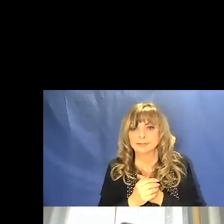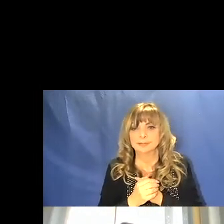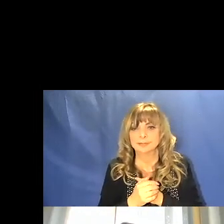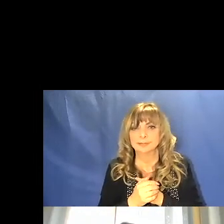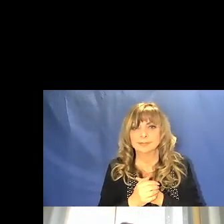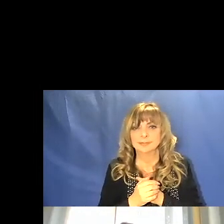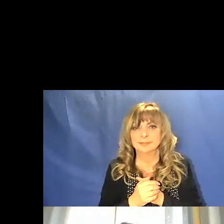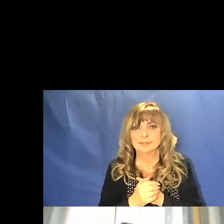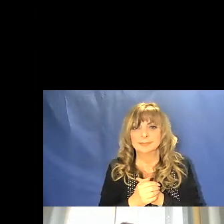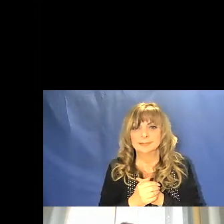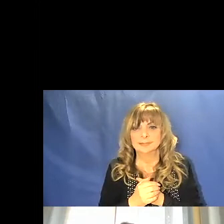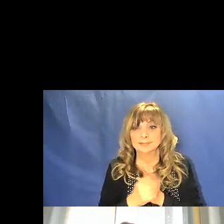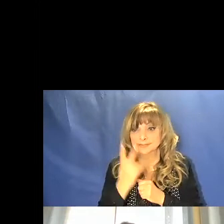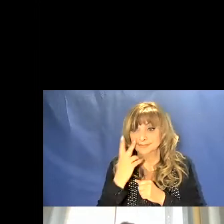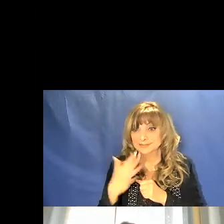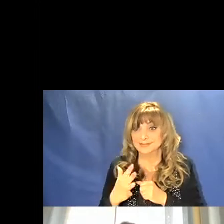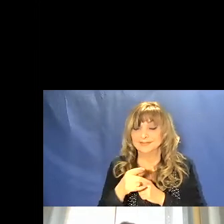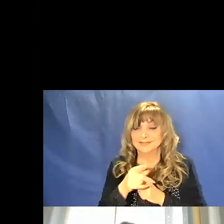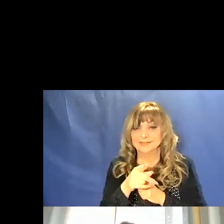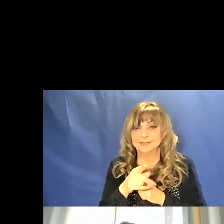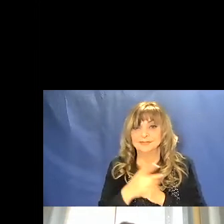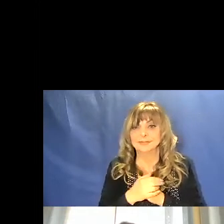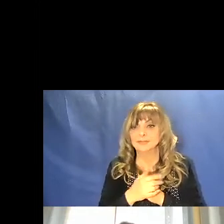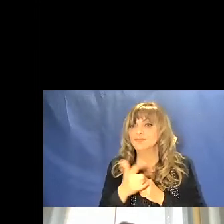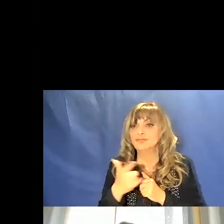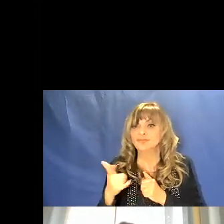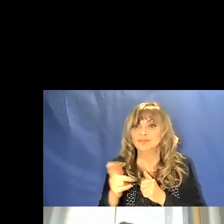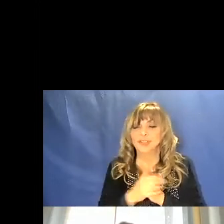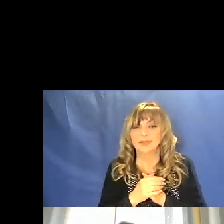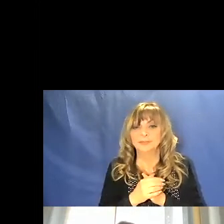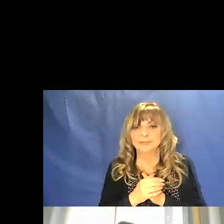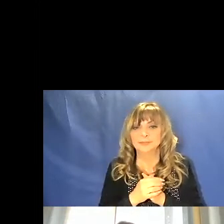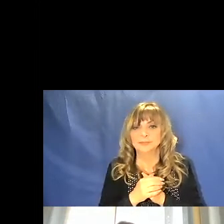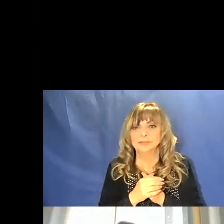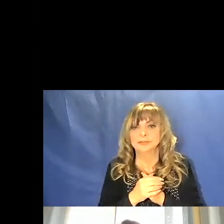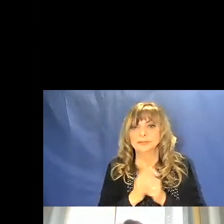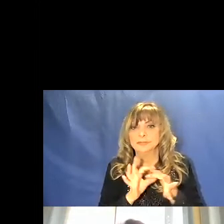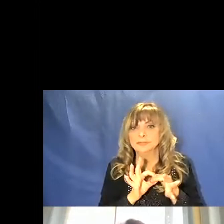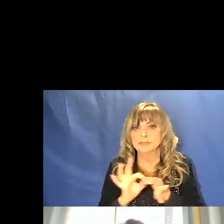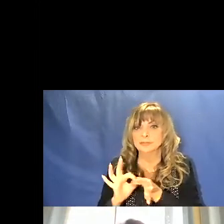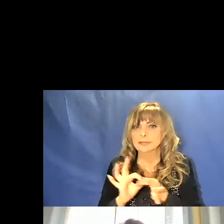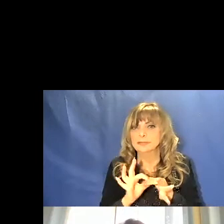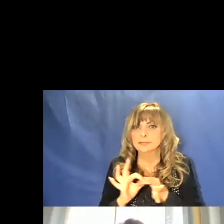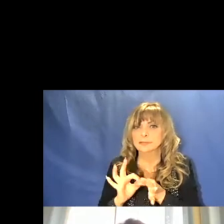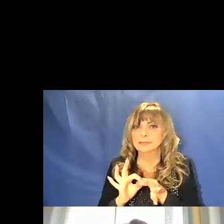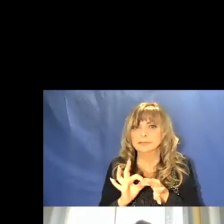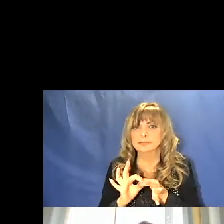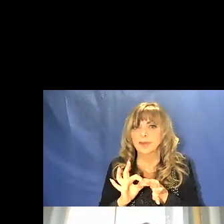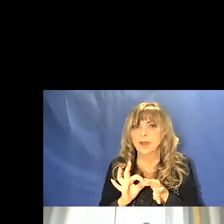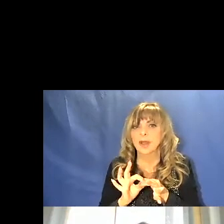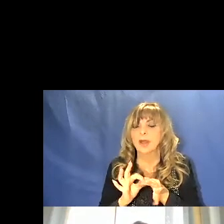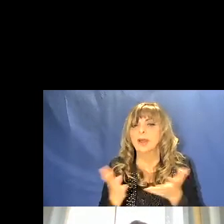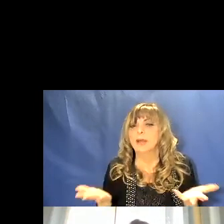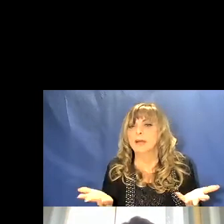abbiamo abbiamo visto che non esiste una correlazione standard tra colore